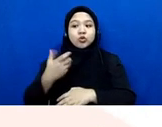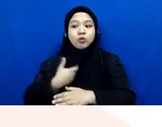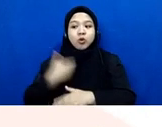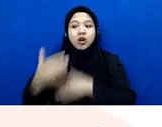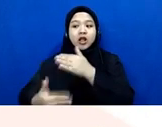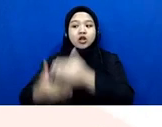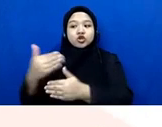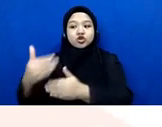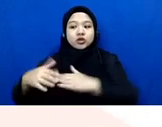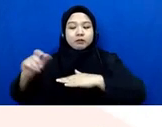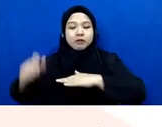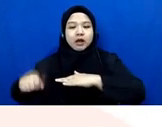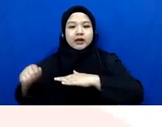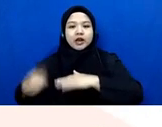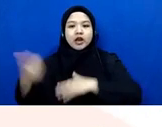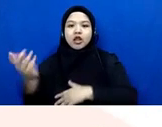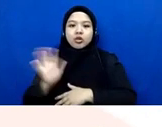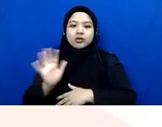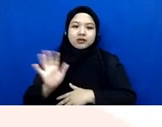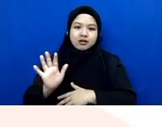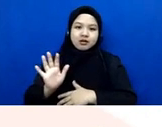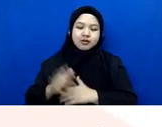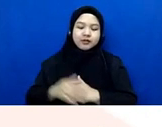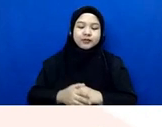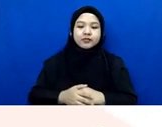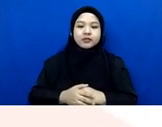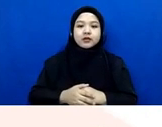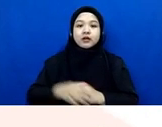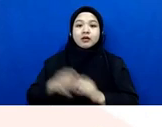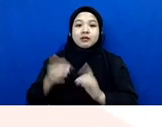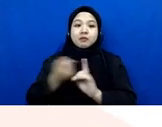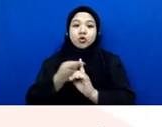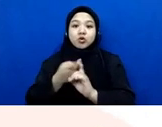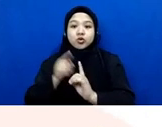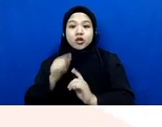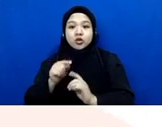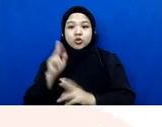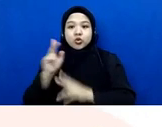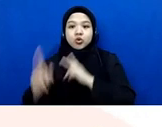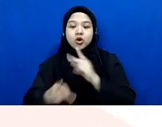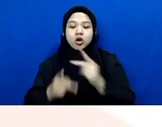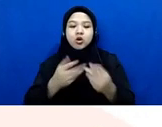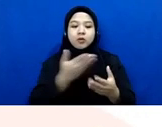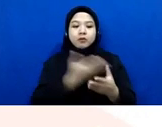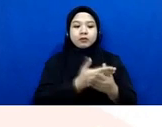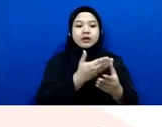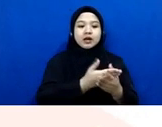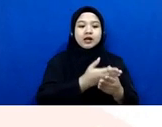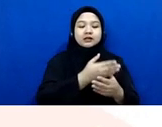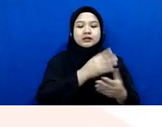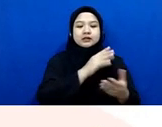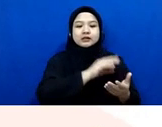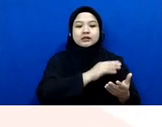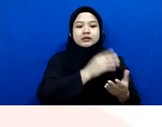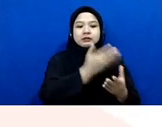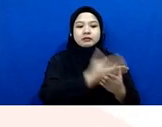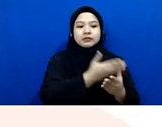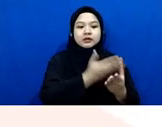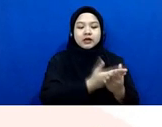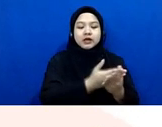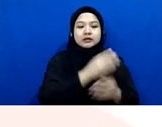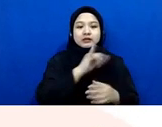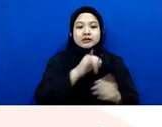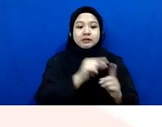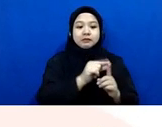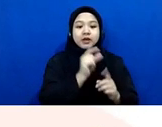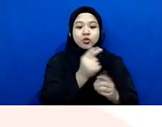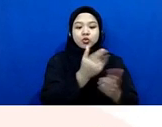pengadilan nah di akhir tahap penuntutan ketika pengalihan berkas dari JPU ke pengadilan